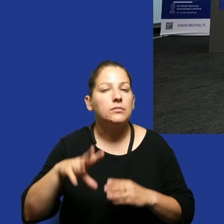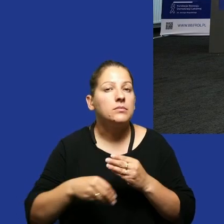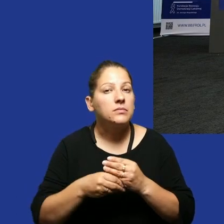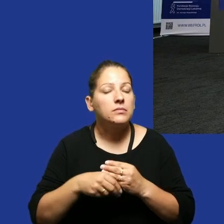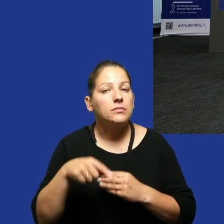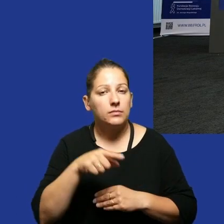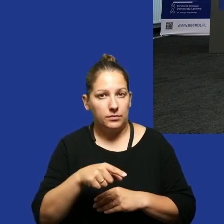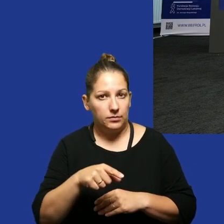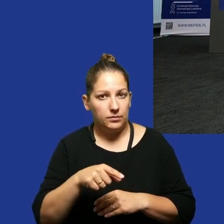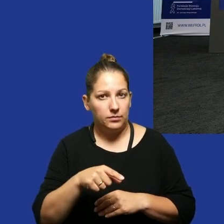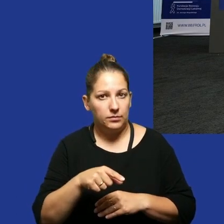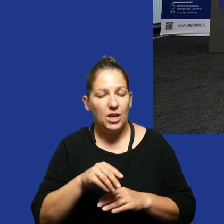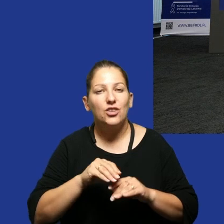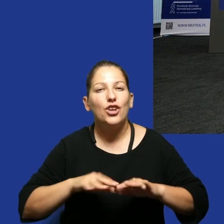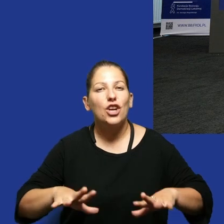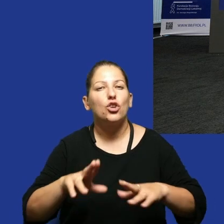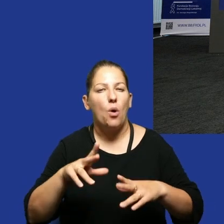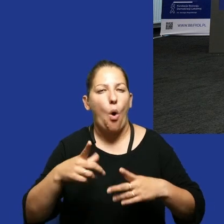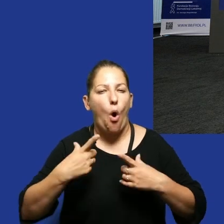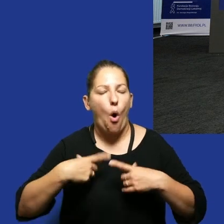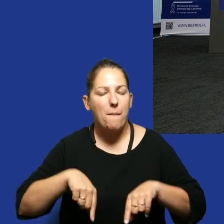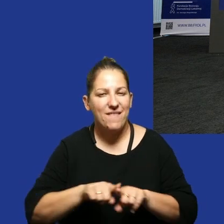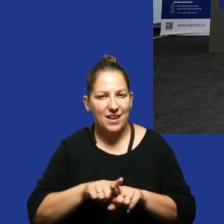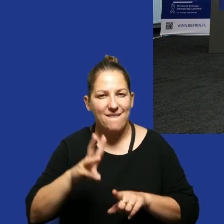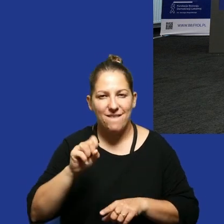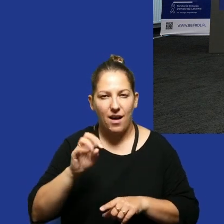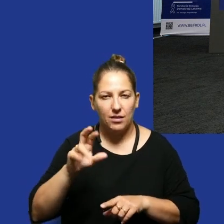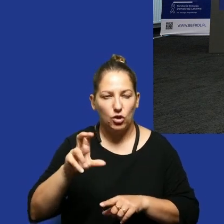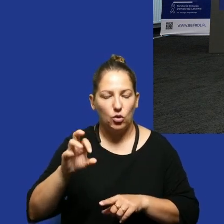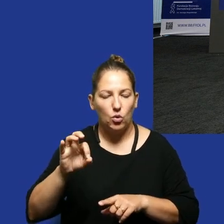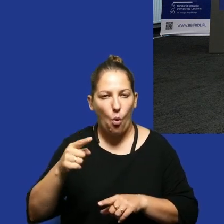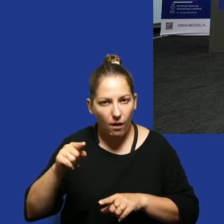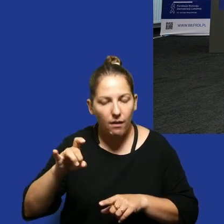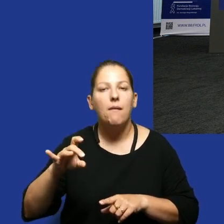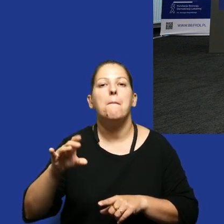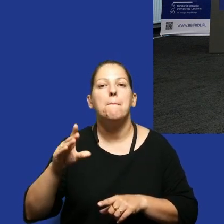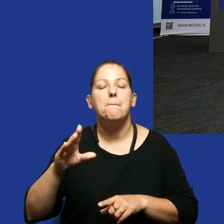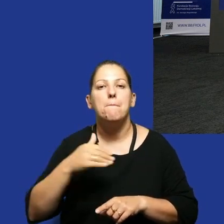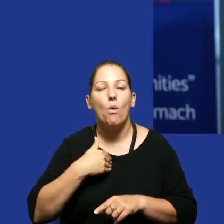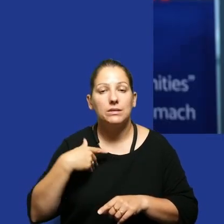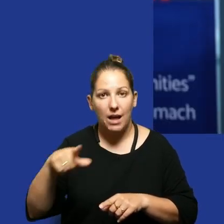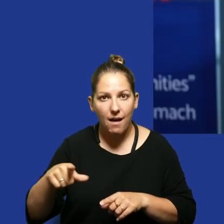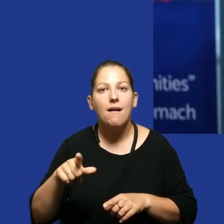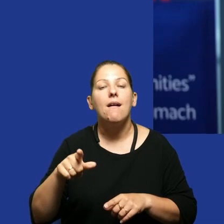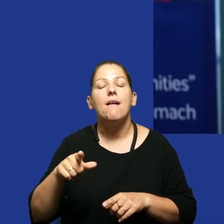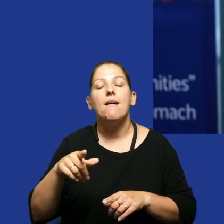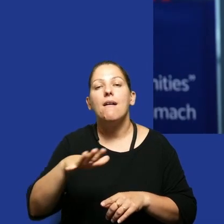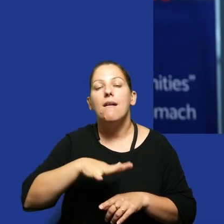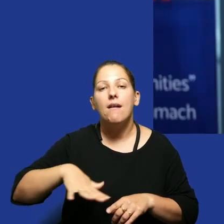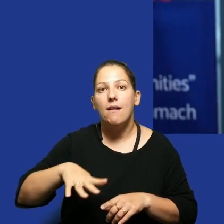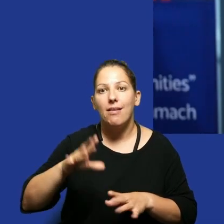że sieci obywatelska Watchdog Polska prowadzi bezpłatną poradnię prawną w zakresie dostępu do informacji publicznej